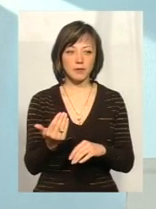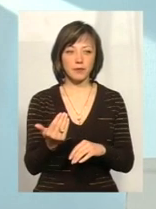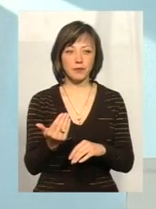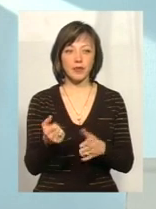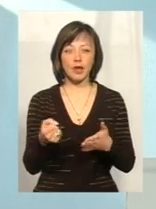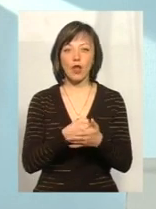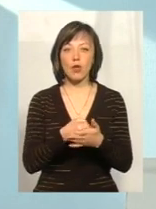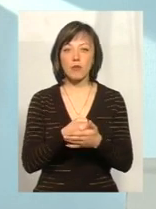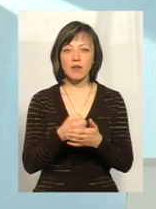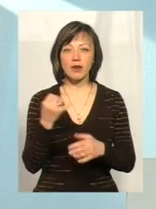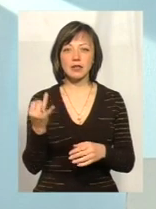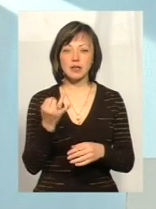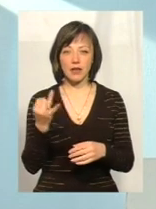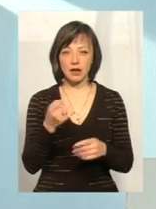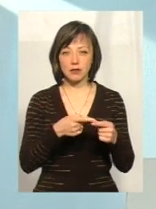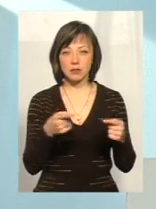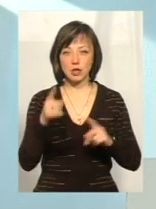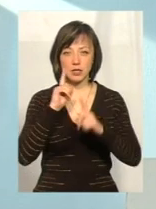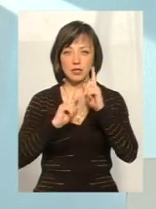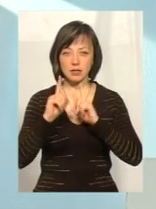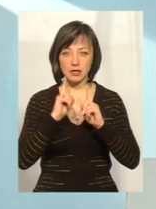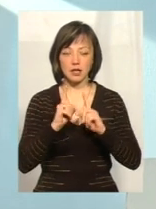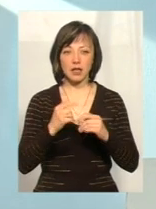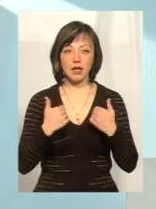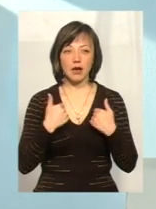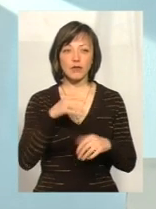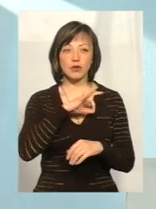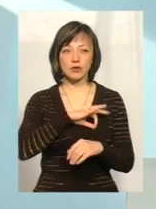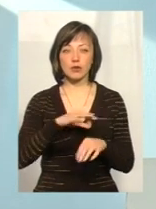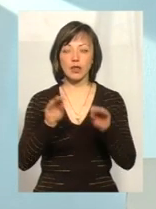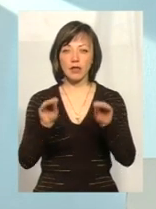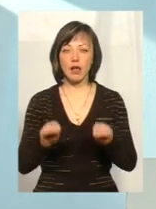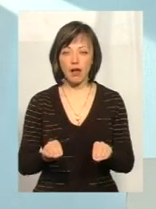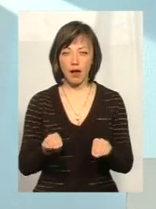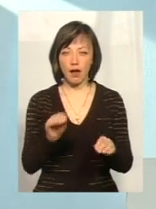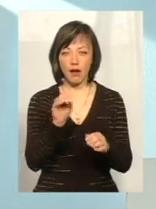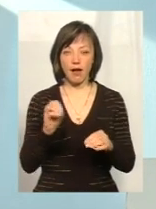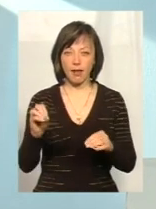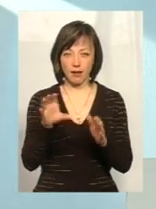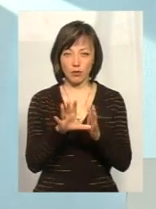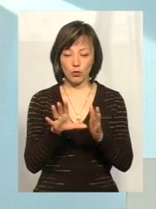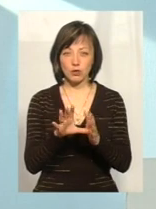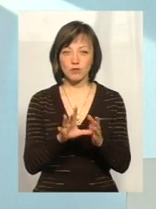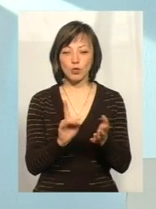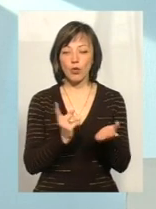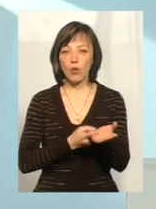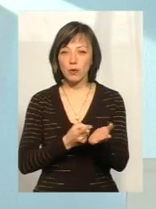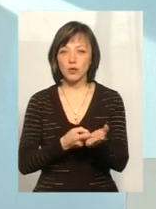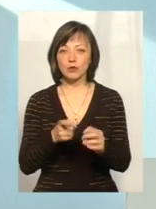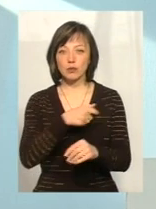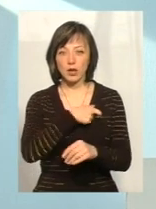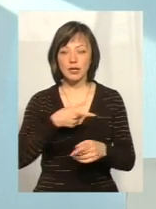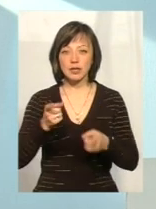їхнє лобіювання під час засідань. Тому я використовую декларації в даному випадку для обґрунтування, що